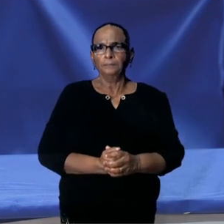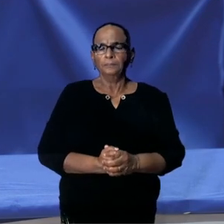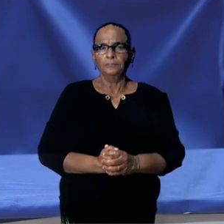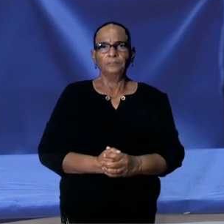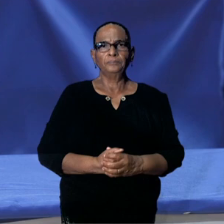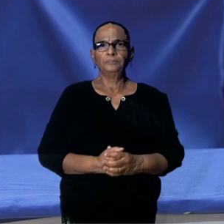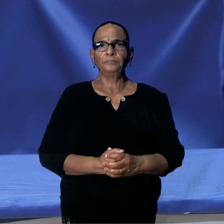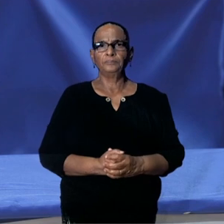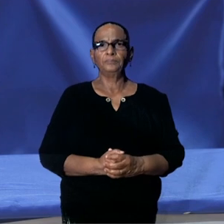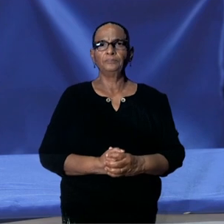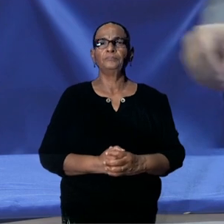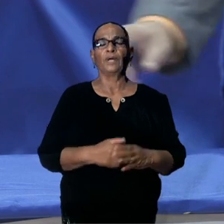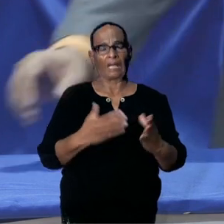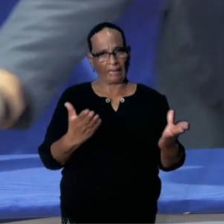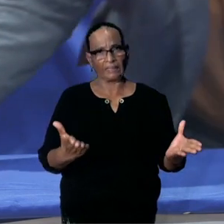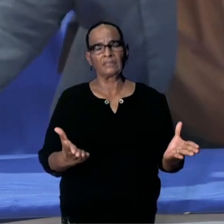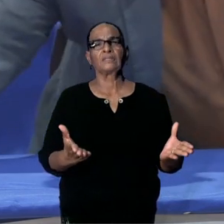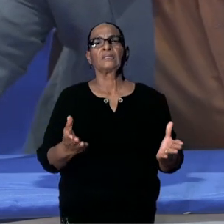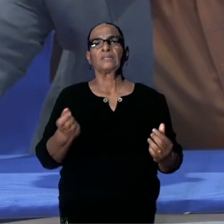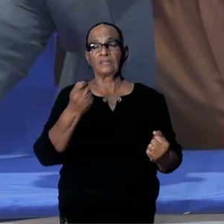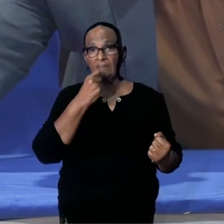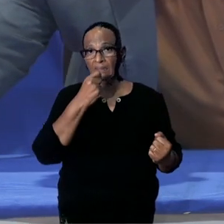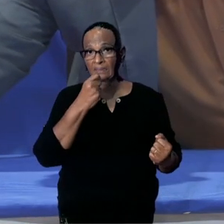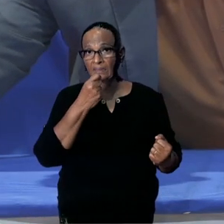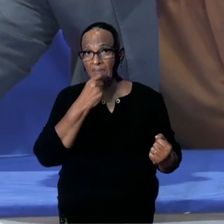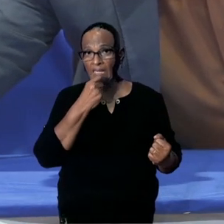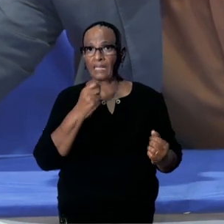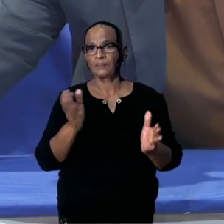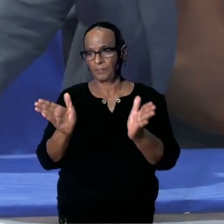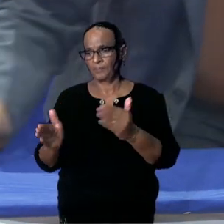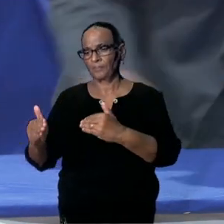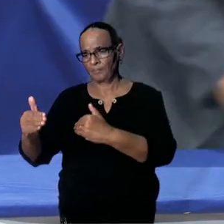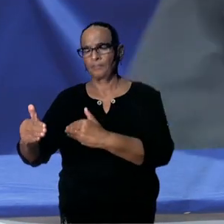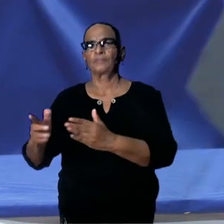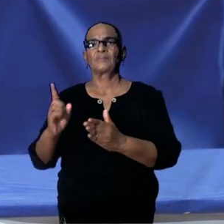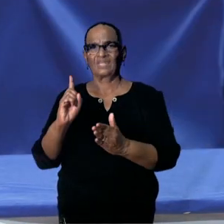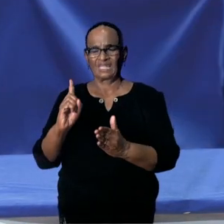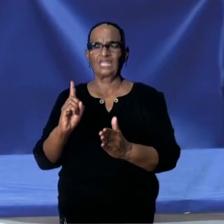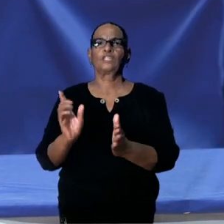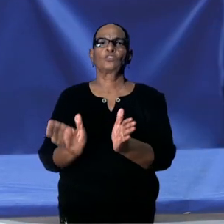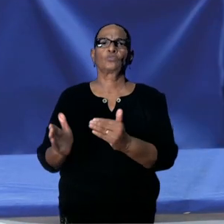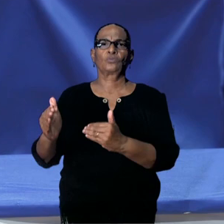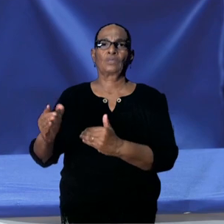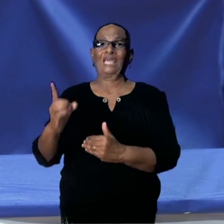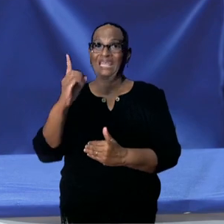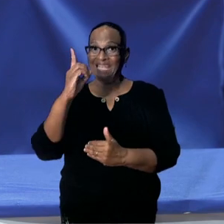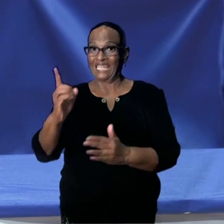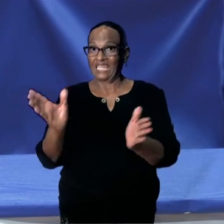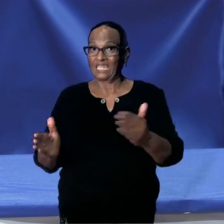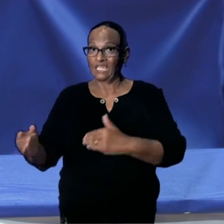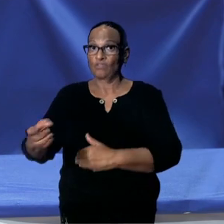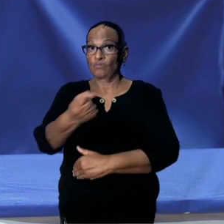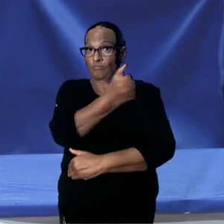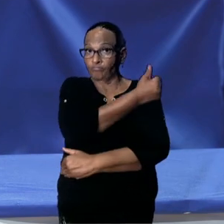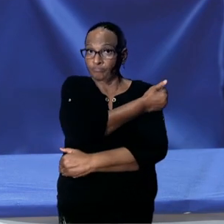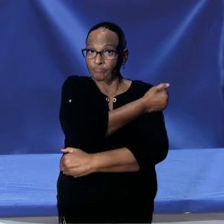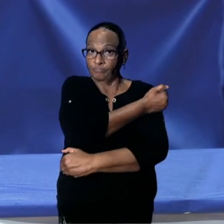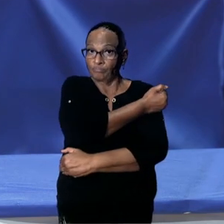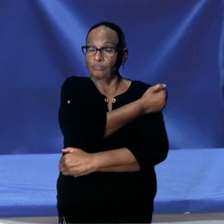En de data die u heeft gaat om één dosis. Na één dosis. Na tweede dosis is de